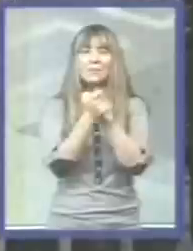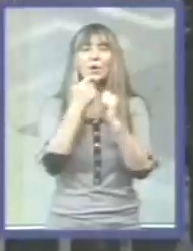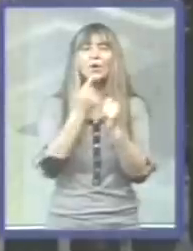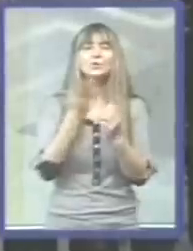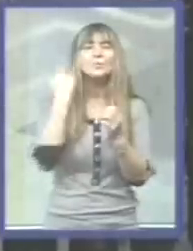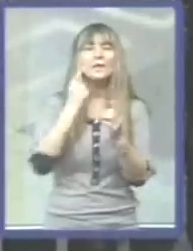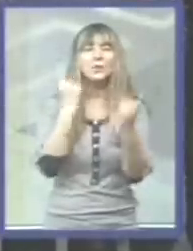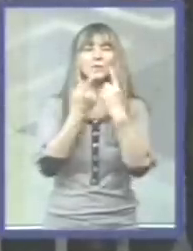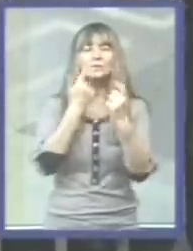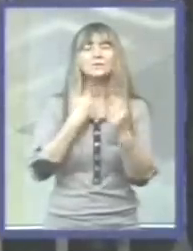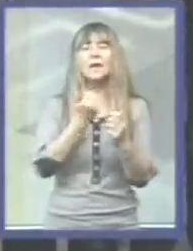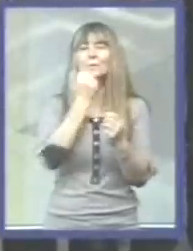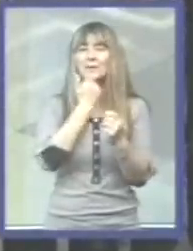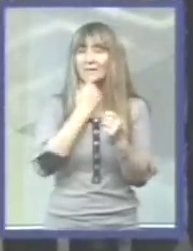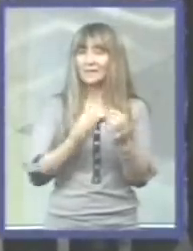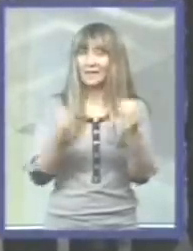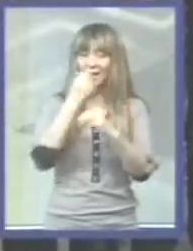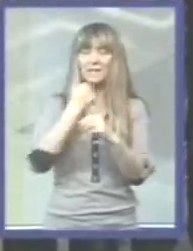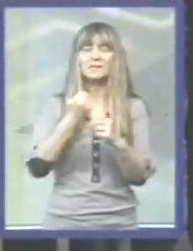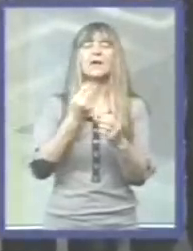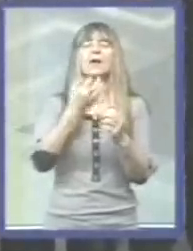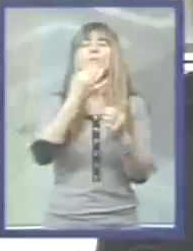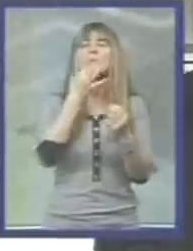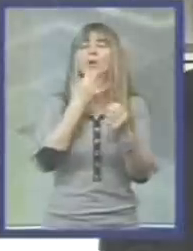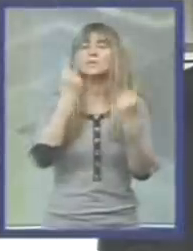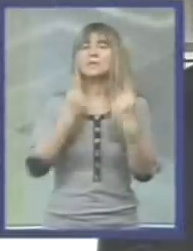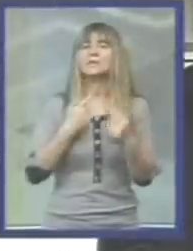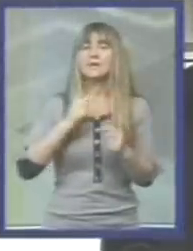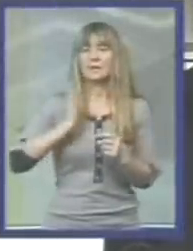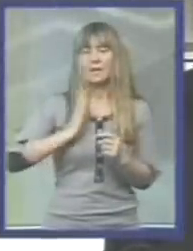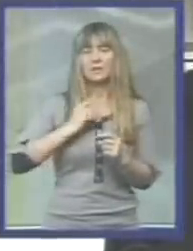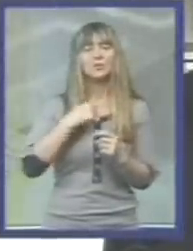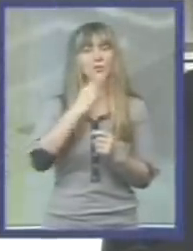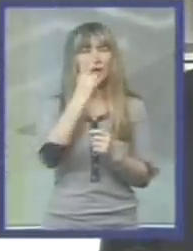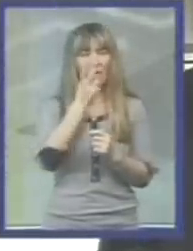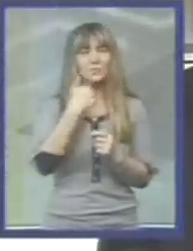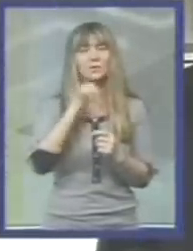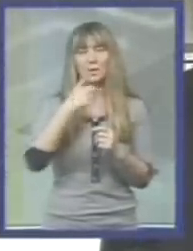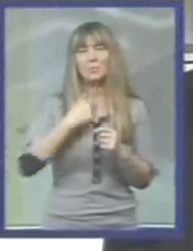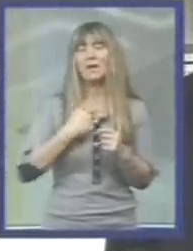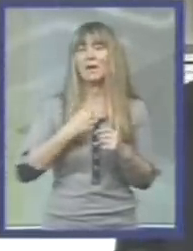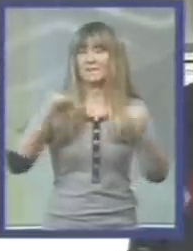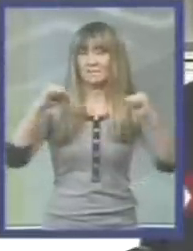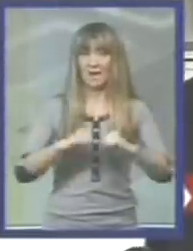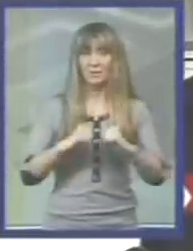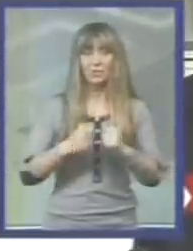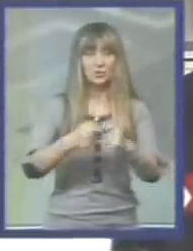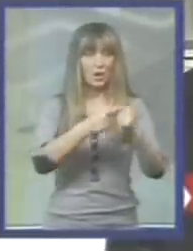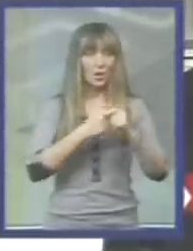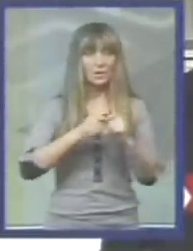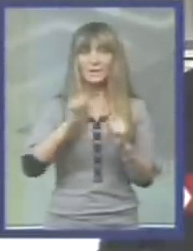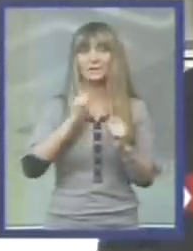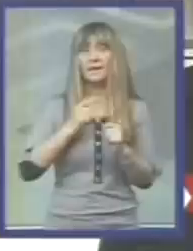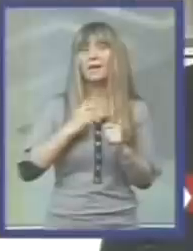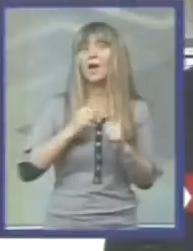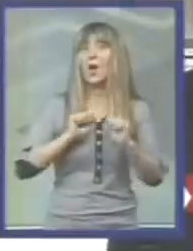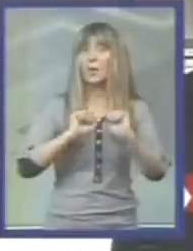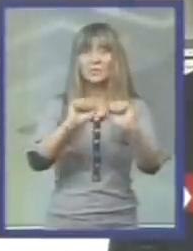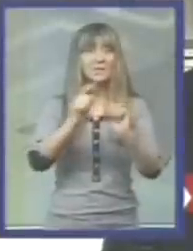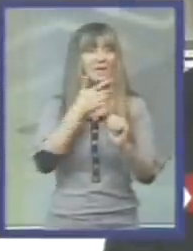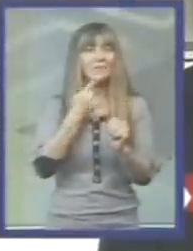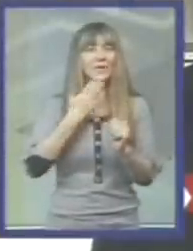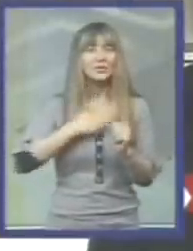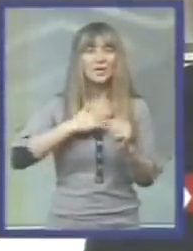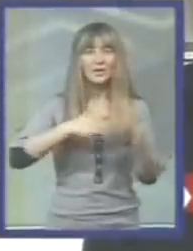preduslov za privredni rast i bolji standard građana. Očigledno je da ni vladojuća koalicija, ni opozicija nemaju